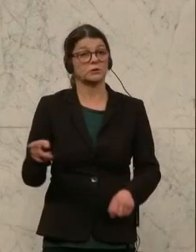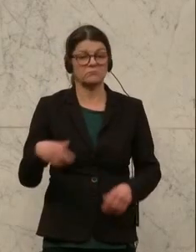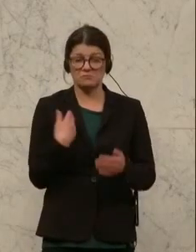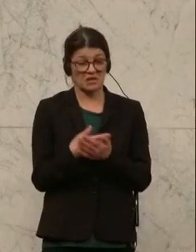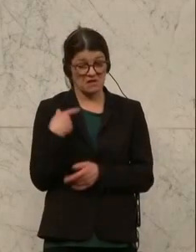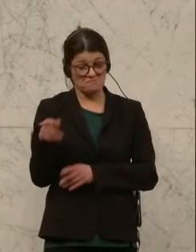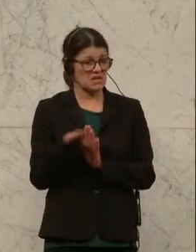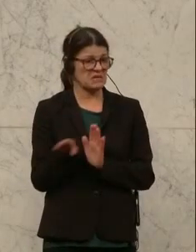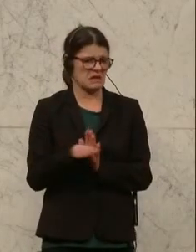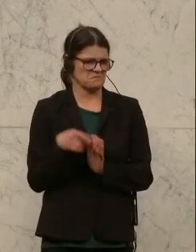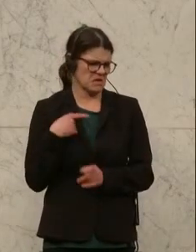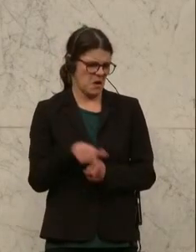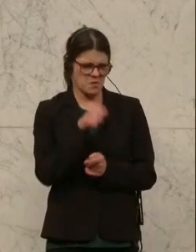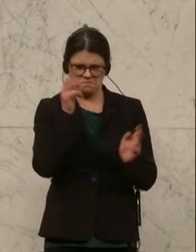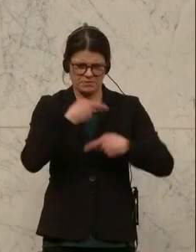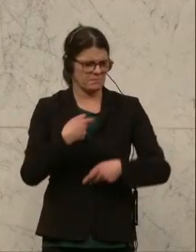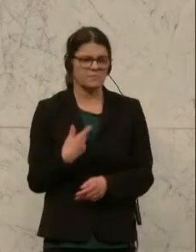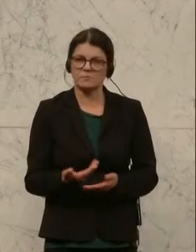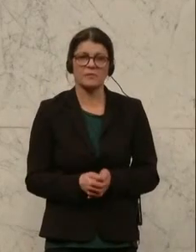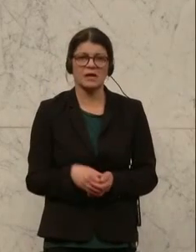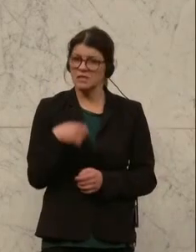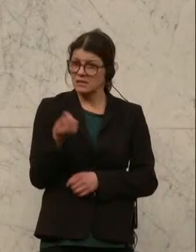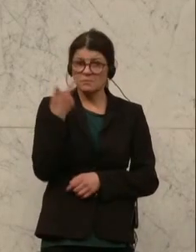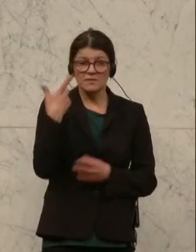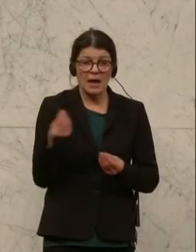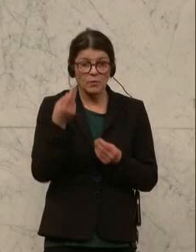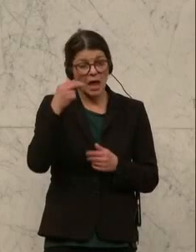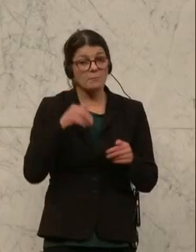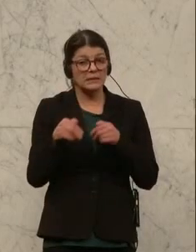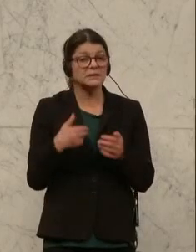wir diesem Gesetz natürlich auch nicht zustimmen. Es gibt drei Gründe, Herr Minister.